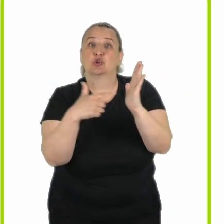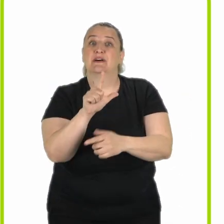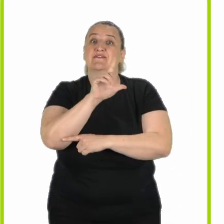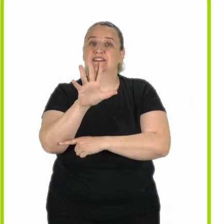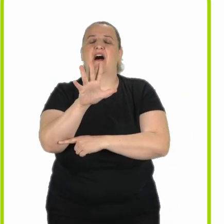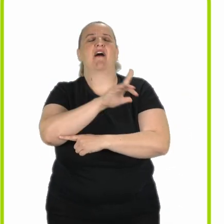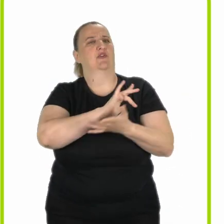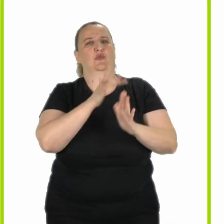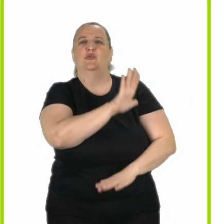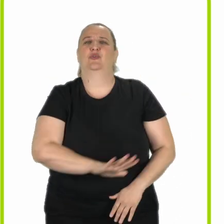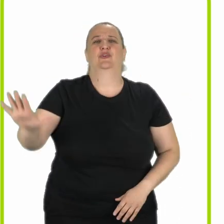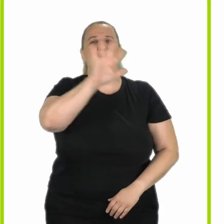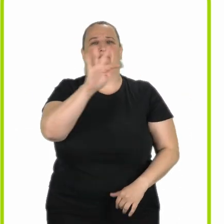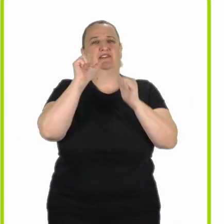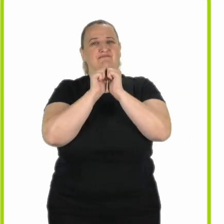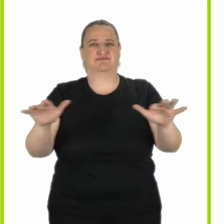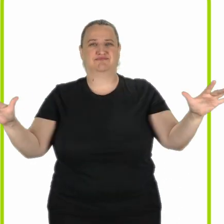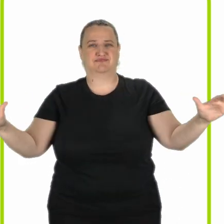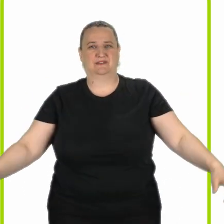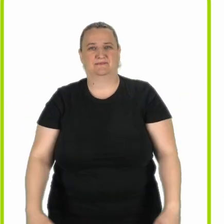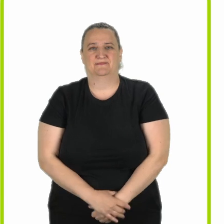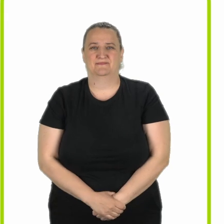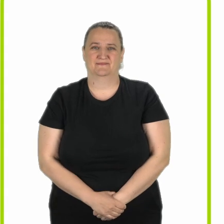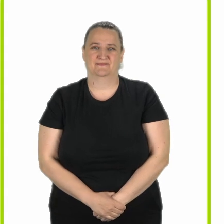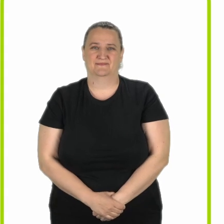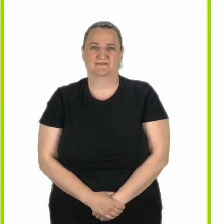public se généralise à tous les territoires en 2025.